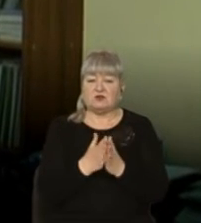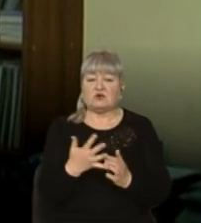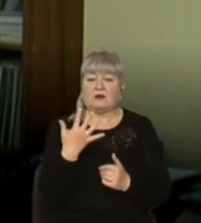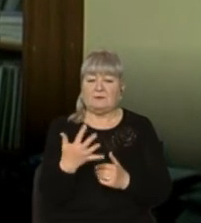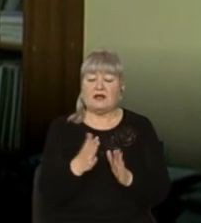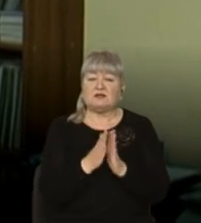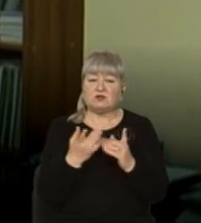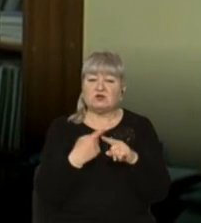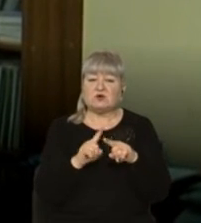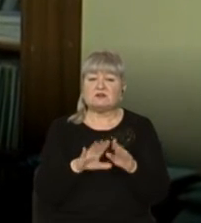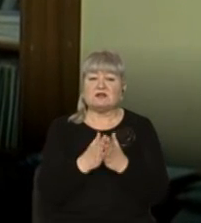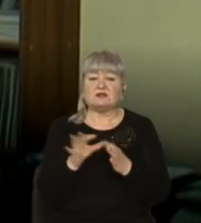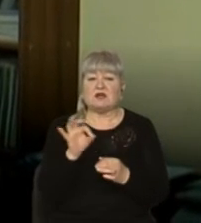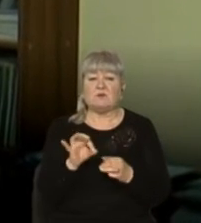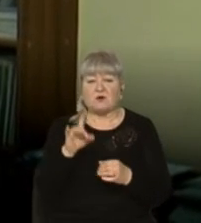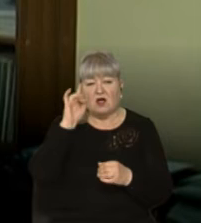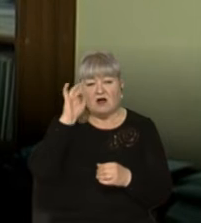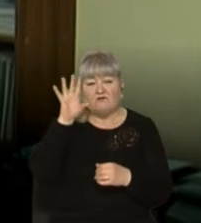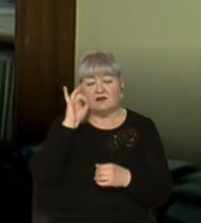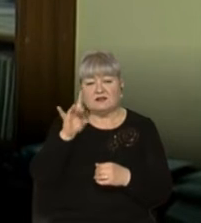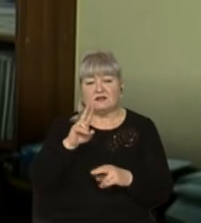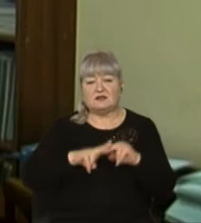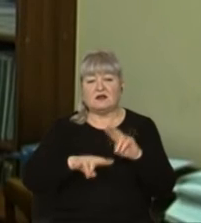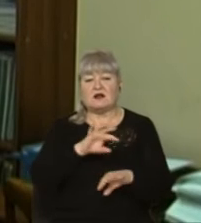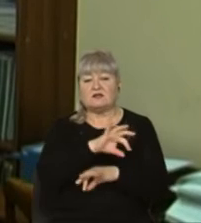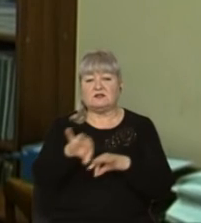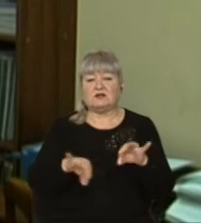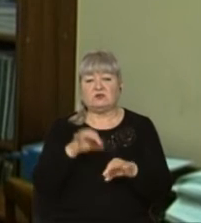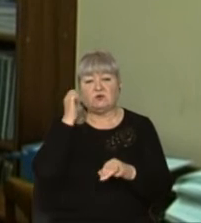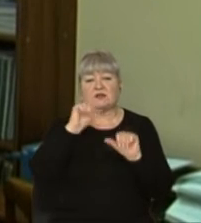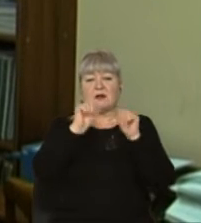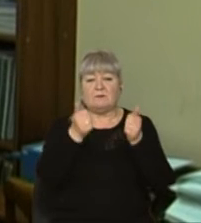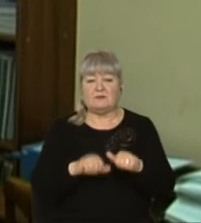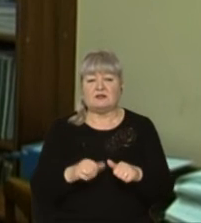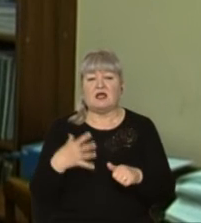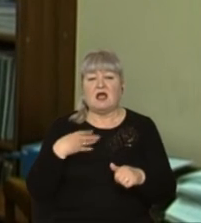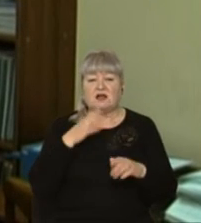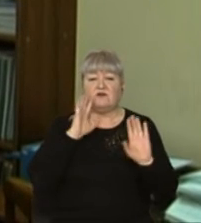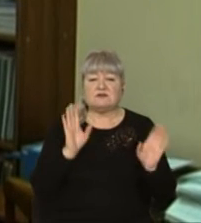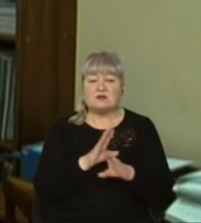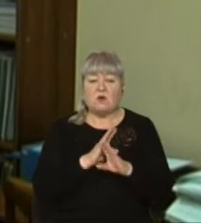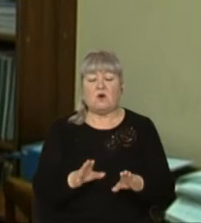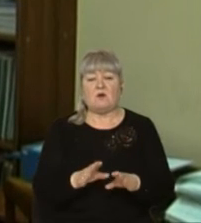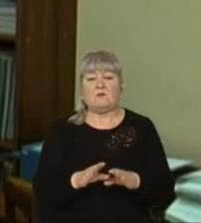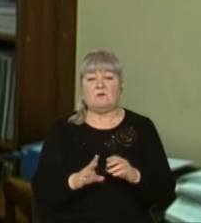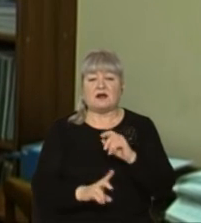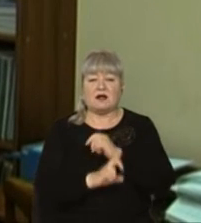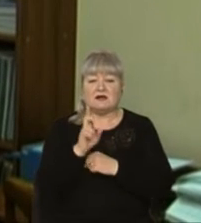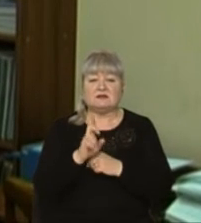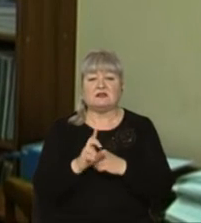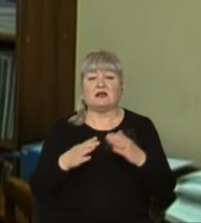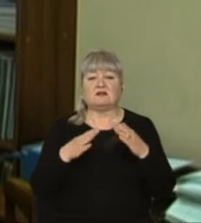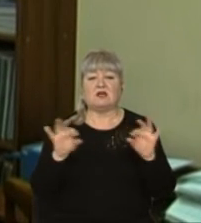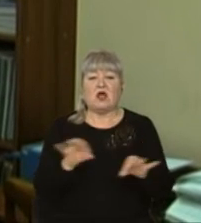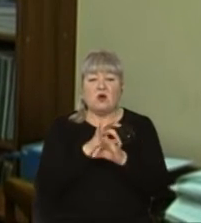'ять книжок – це книги про видатні архітектурні пам'ятки міста Львова. Це Львівська опера, латинська катедра, будинок органної